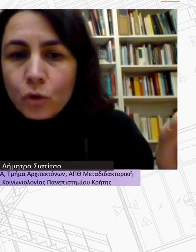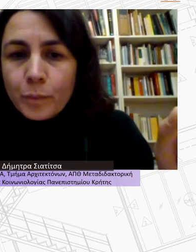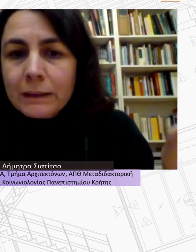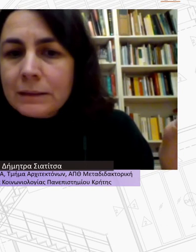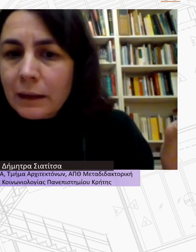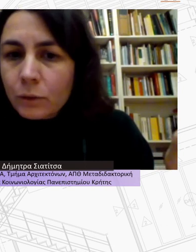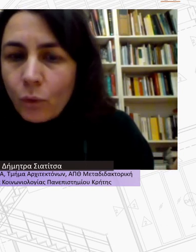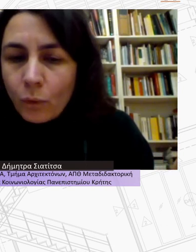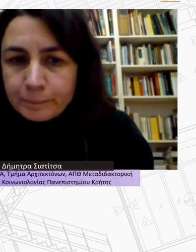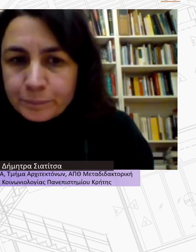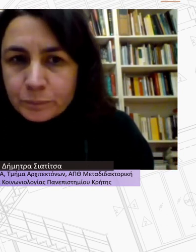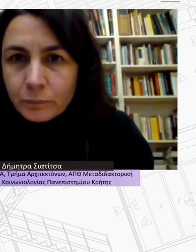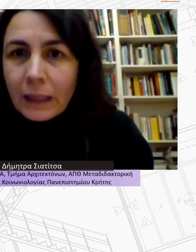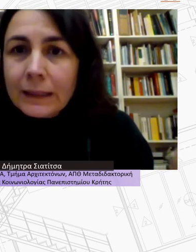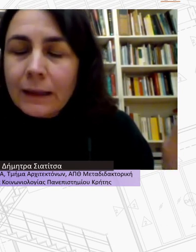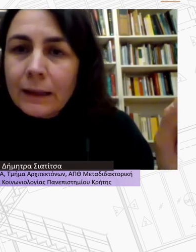σχεδόν στο 25%